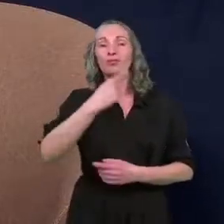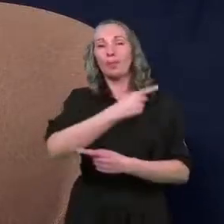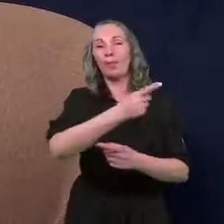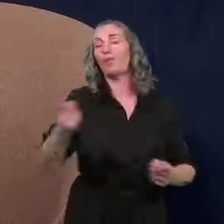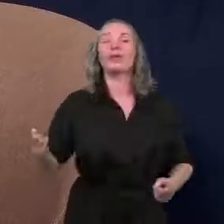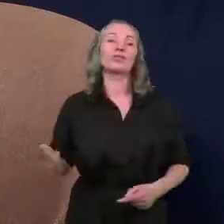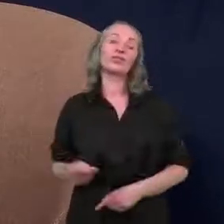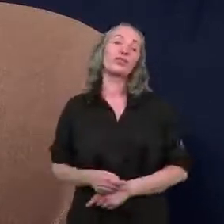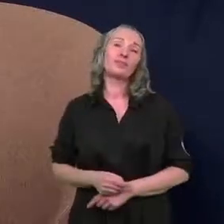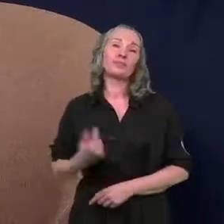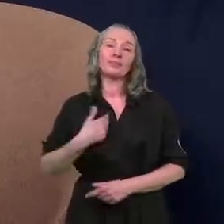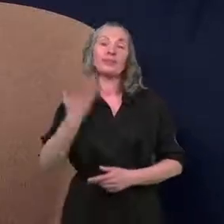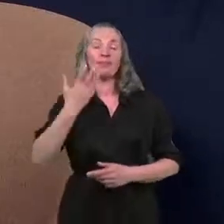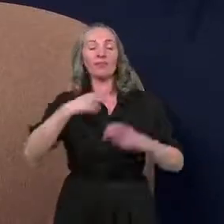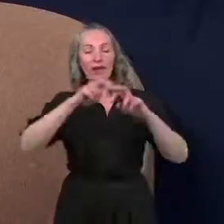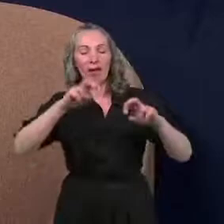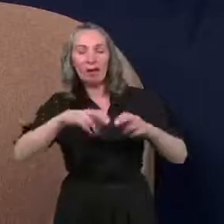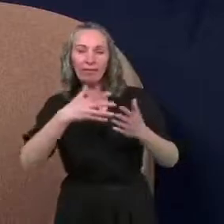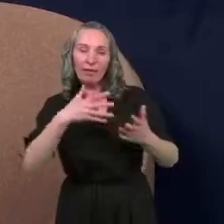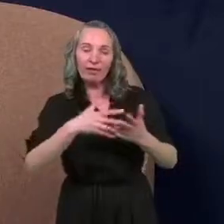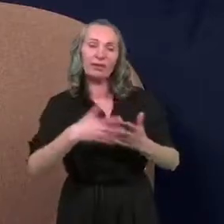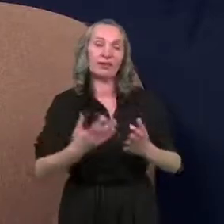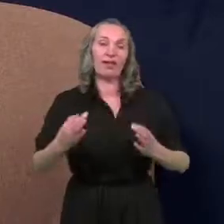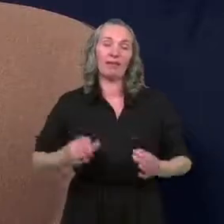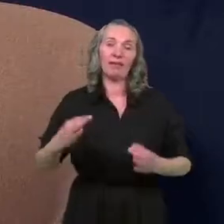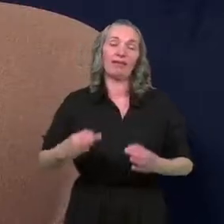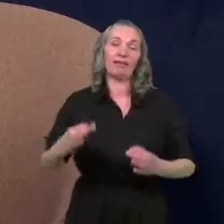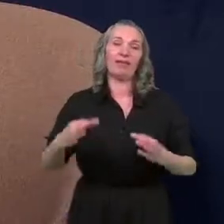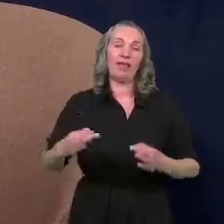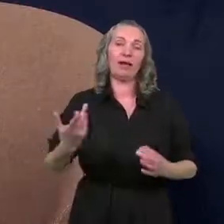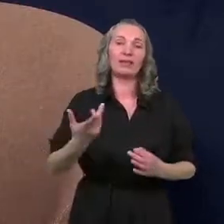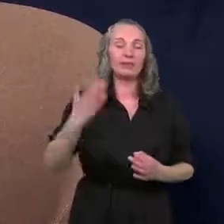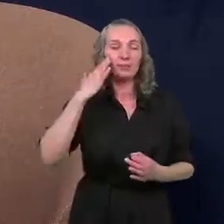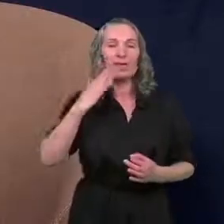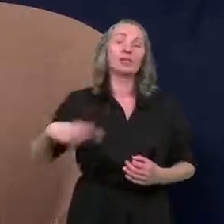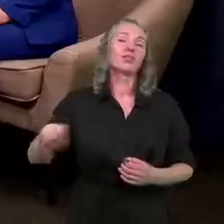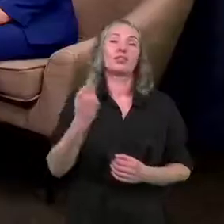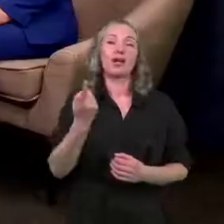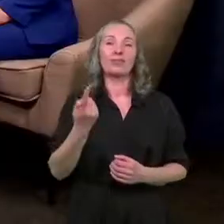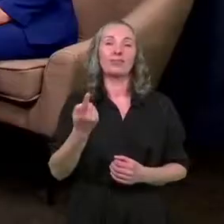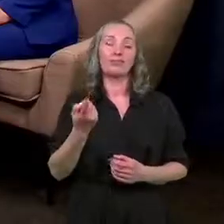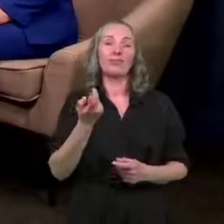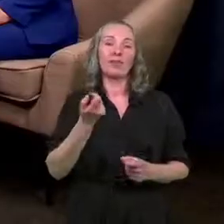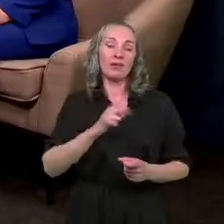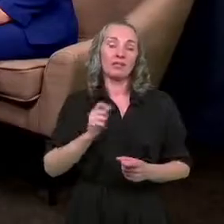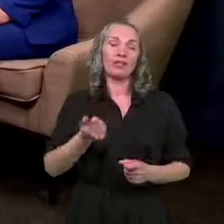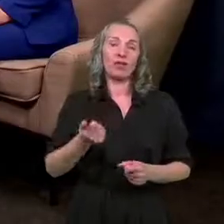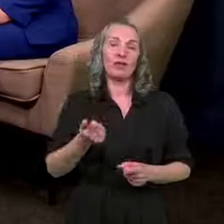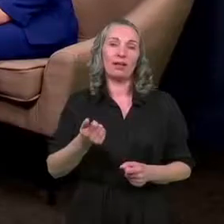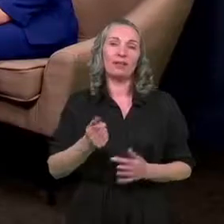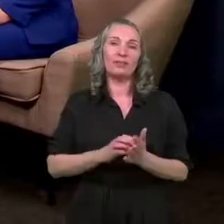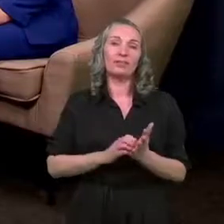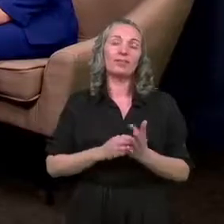po naszej analizie dotychczasowego zasobu okazuje się, że przy